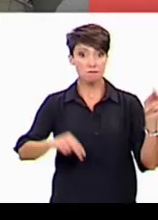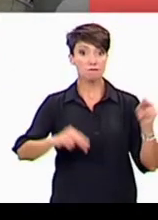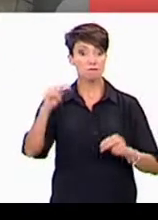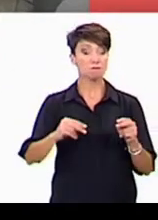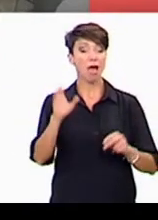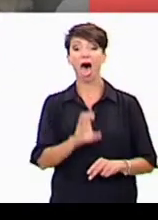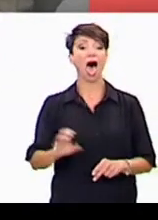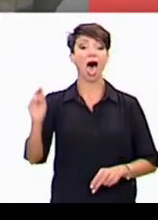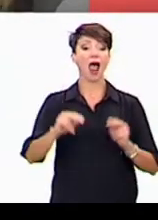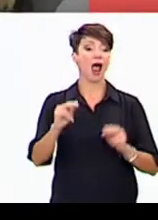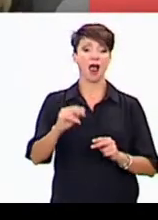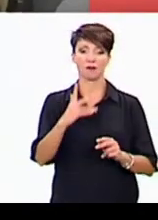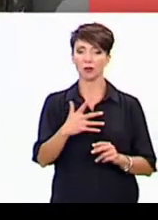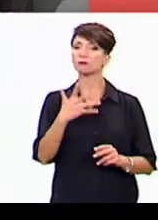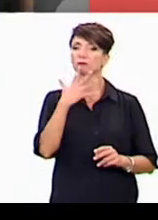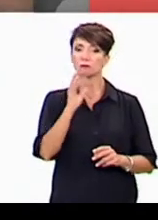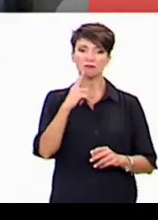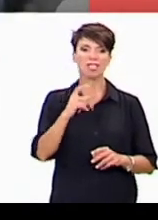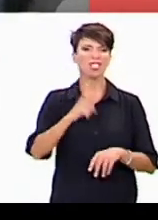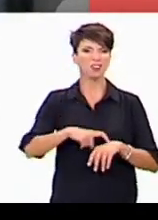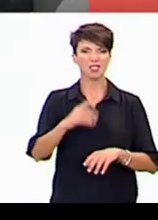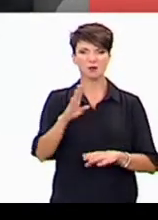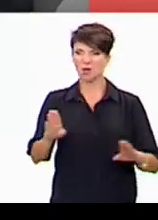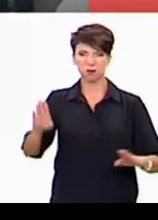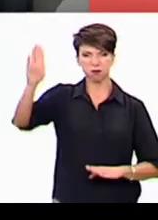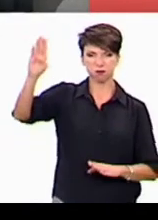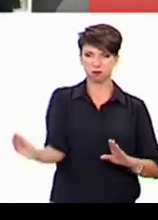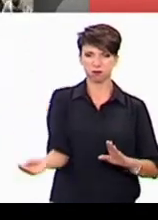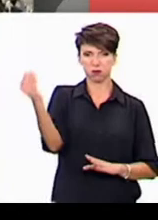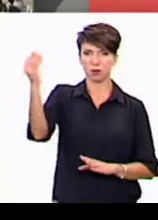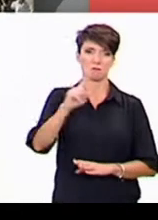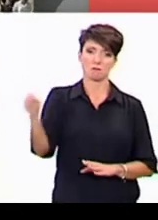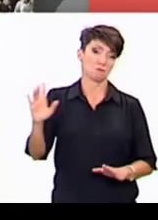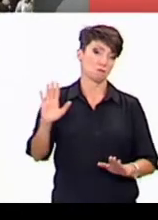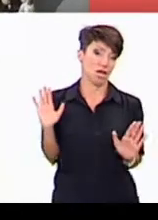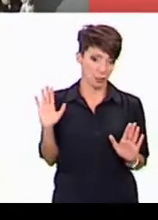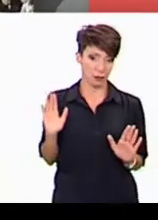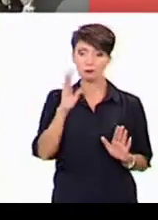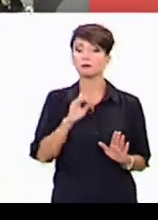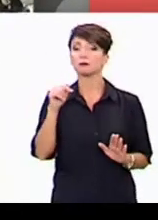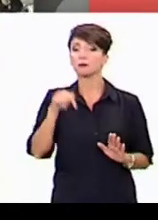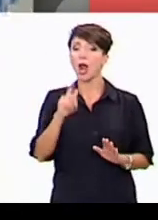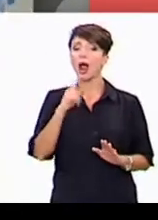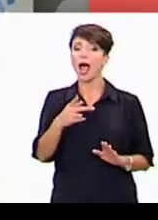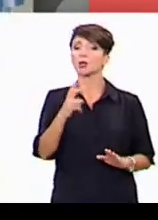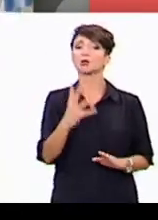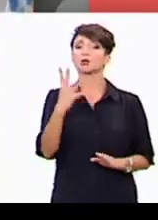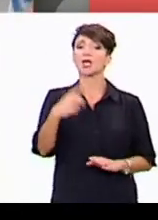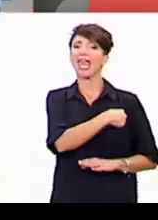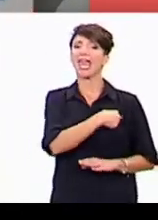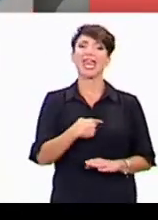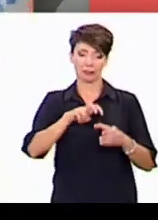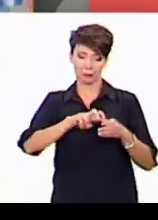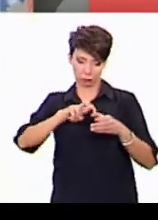ευρωεκλογές. Τείχος, απέναντι στη μυσαλλοδοξία των ακραίων και τον ευρωσκεπτικισμό, απευθύνουν με κοινό τους μήνυμα 24